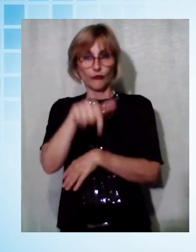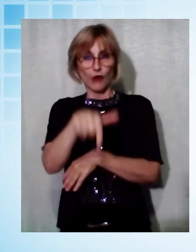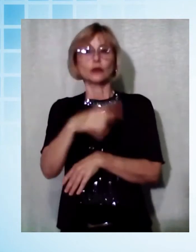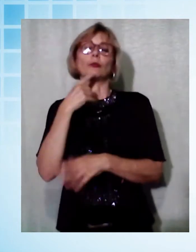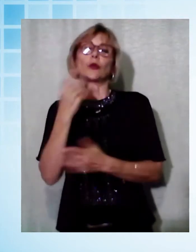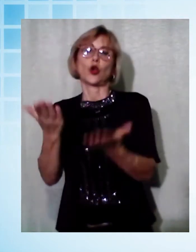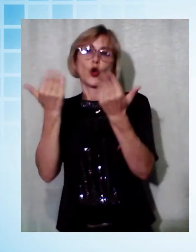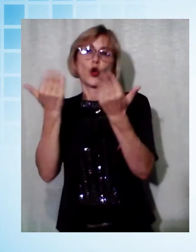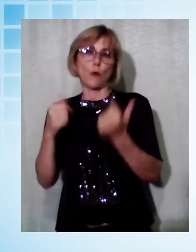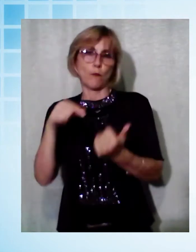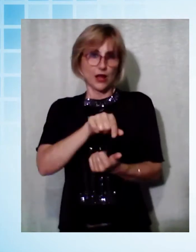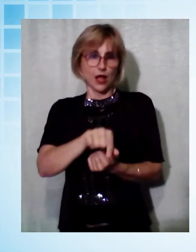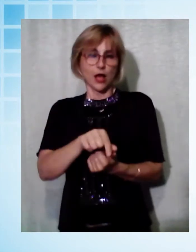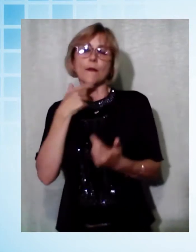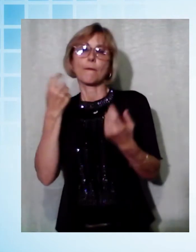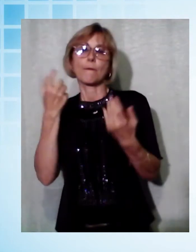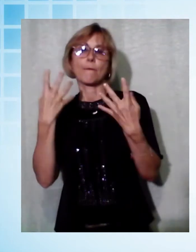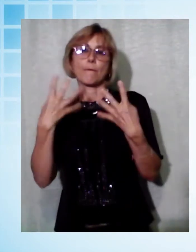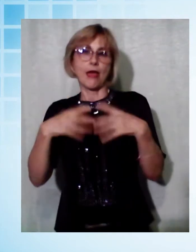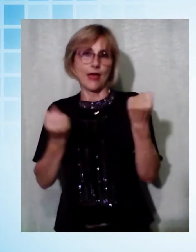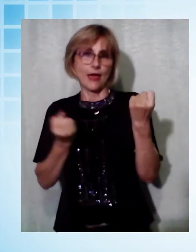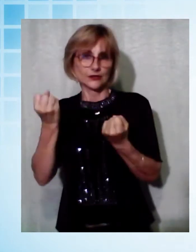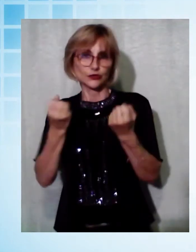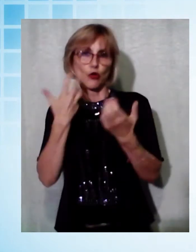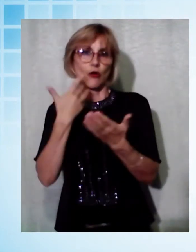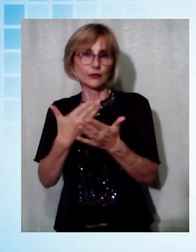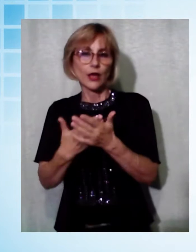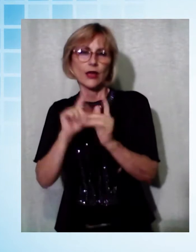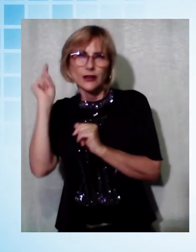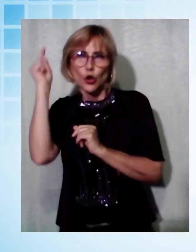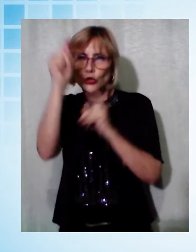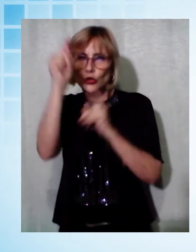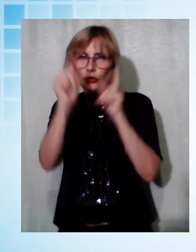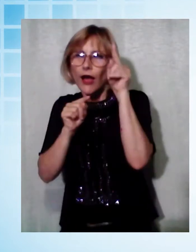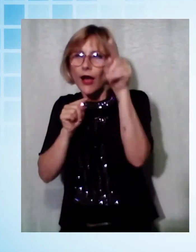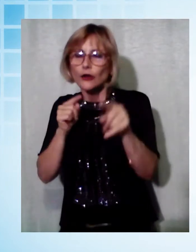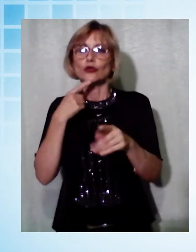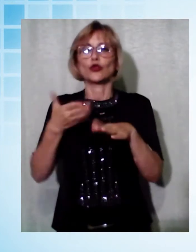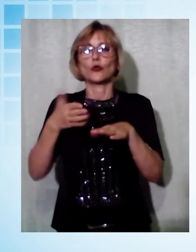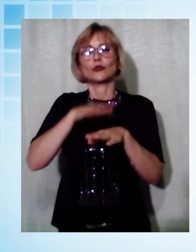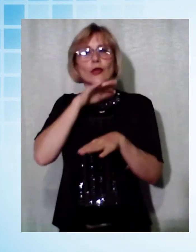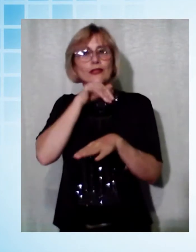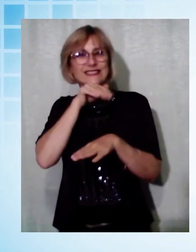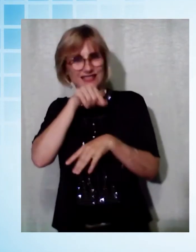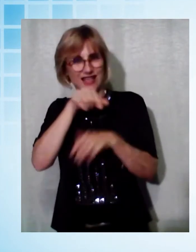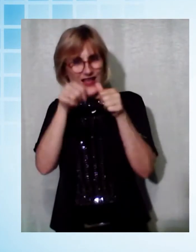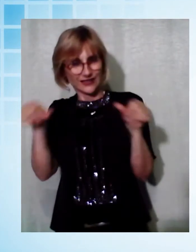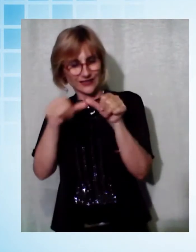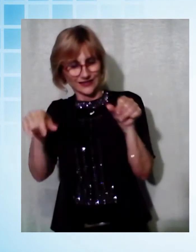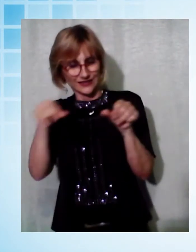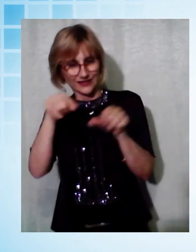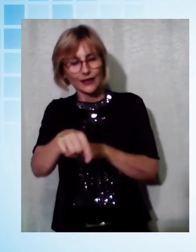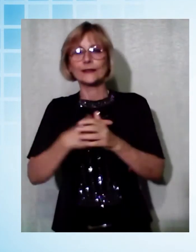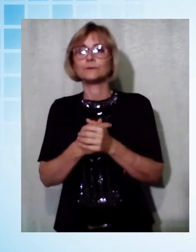numero di persone, soprattutto anziani residenti in luoghi isolati. La sede della misericordia di Camporgiano è stata visitata